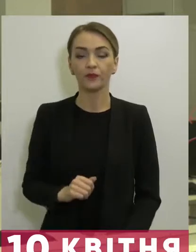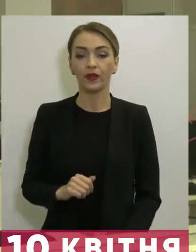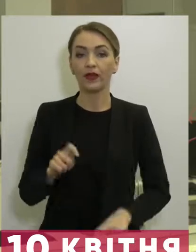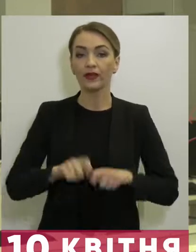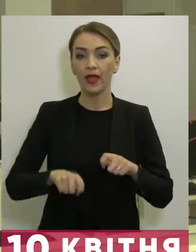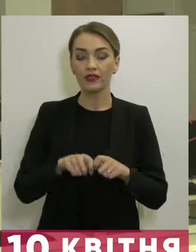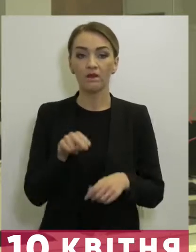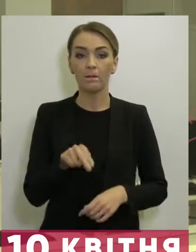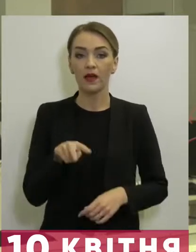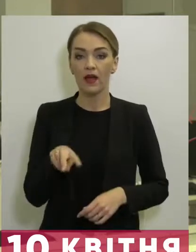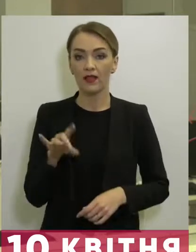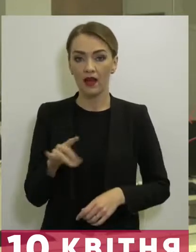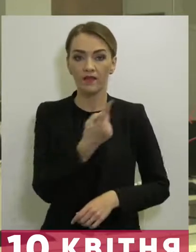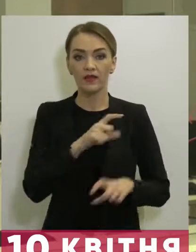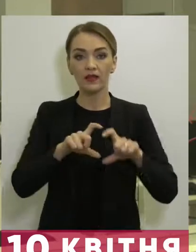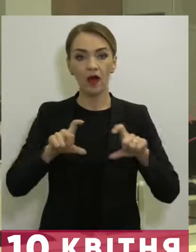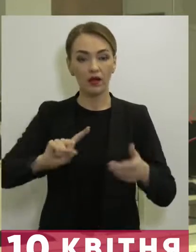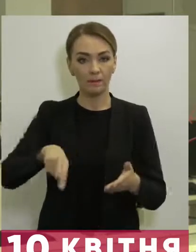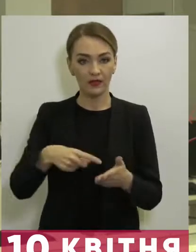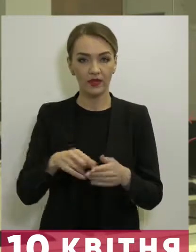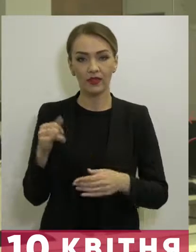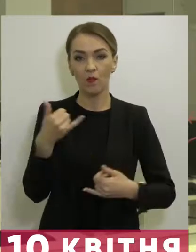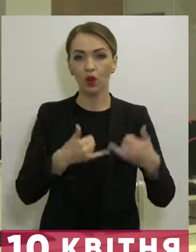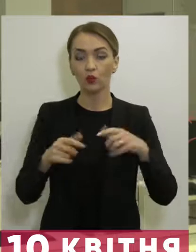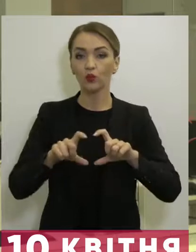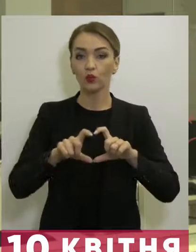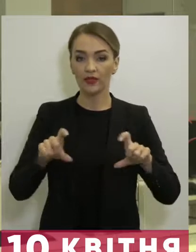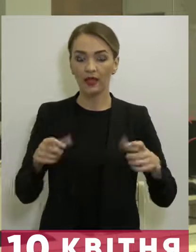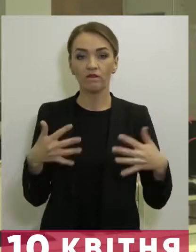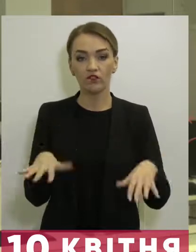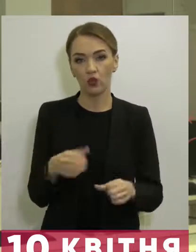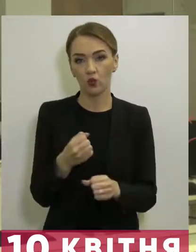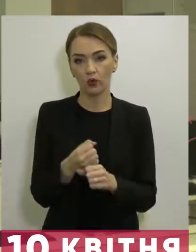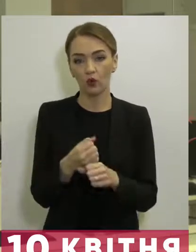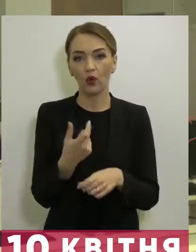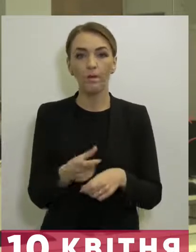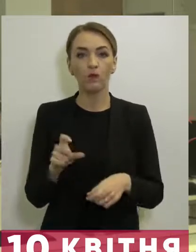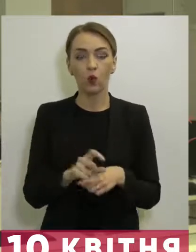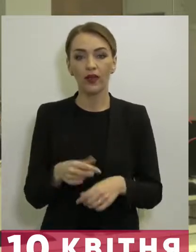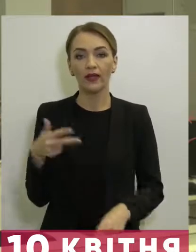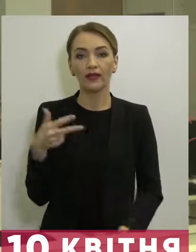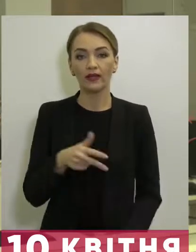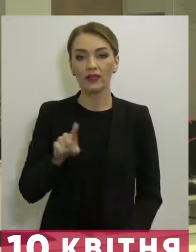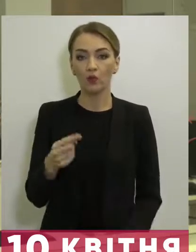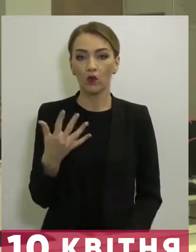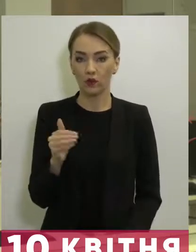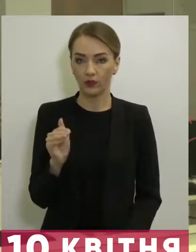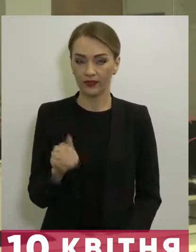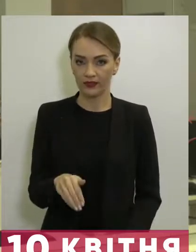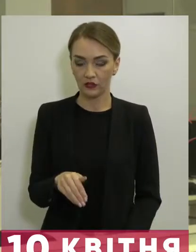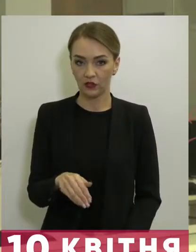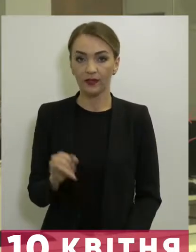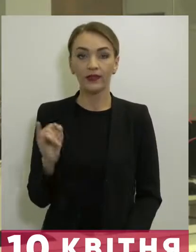Тестів ПЛР в лікарнях міста та лабораторному центрі вже зроблено понад 3,5 тисячі.